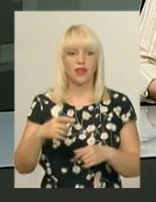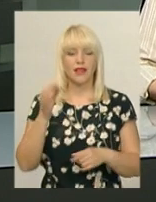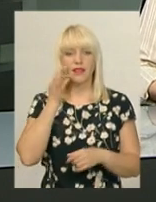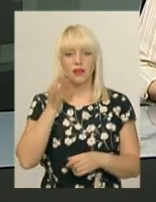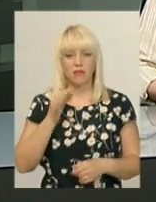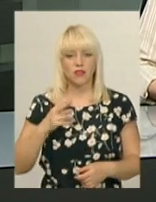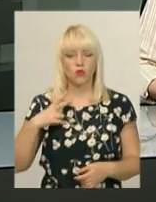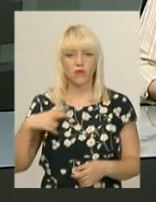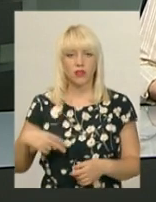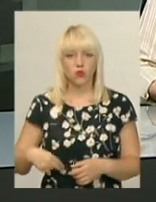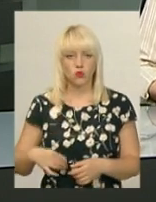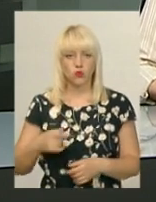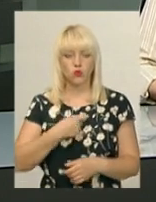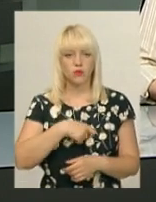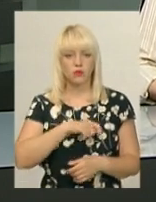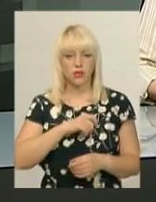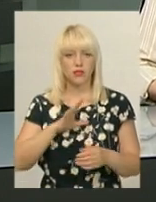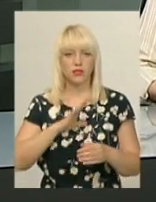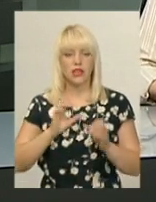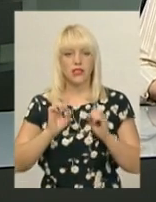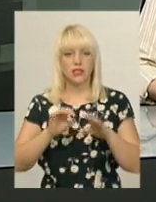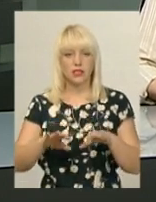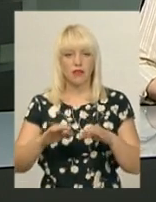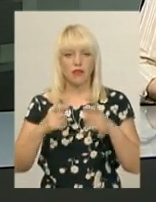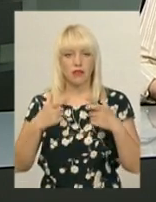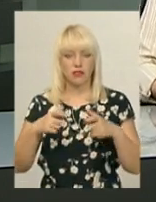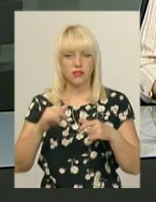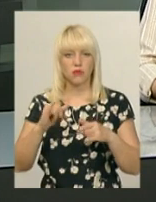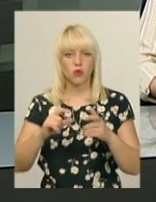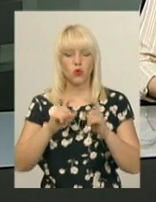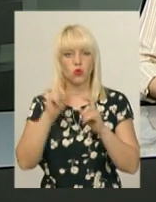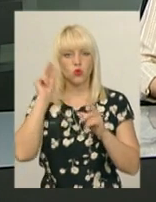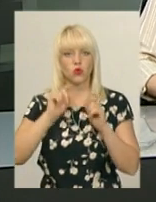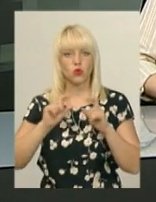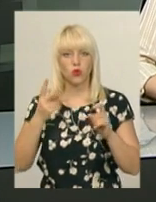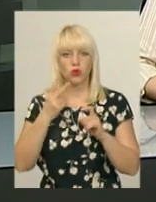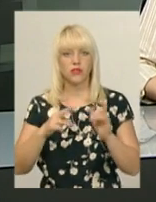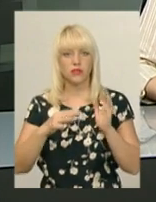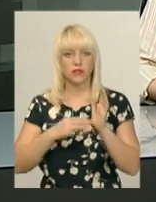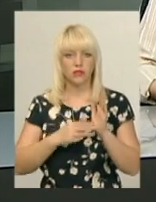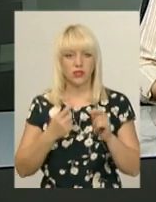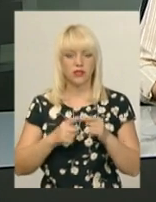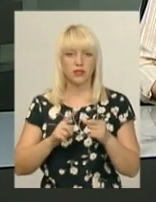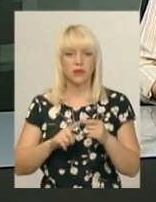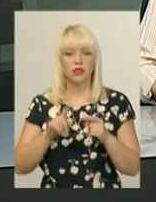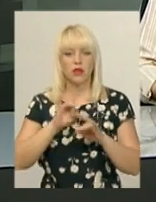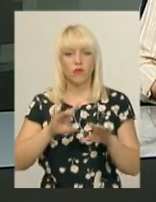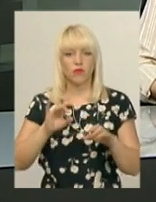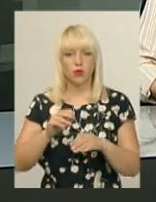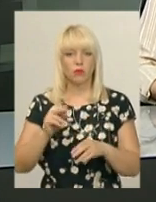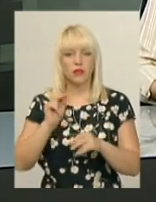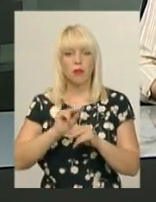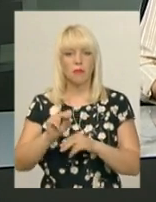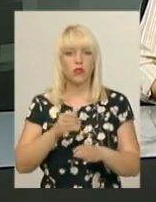іспанську складали у приміщенні школи номер 18 у Хмельницькому. Про це повідомила методист Вінницького регіонального центру оцінювання